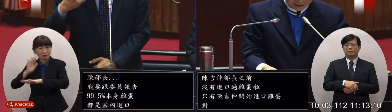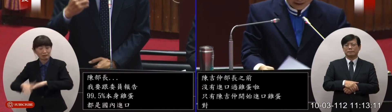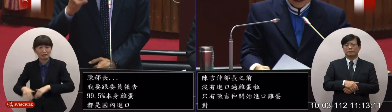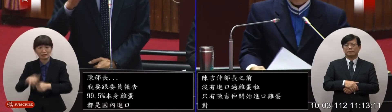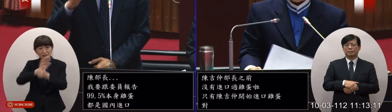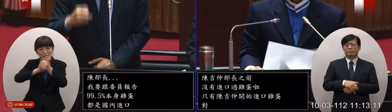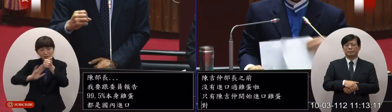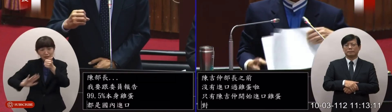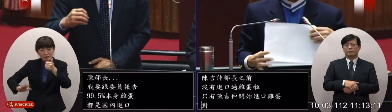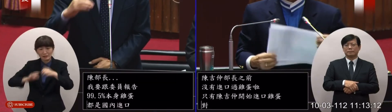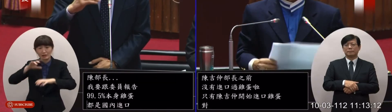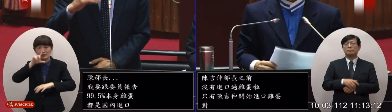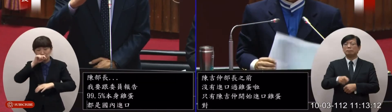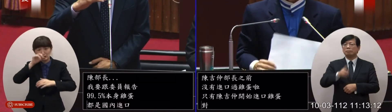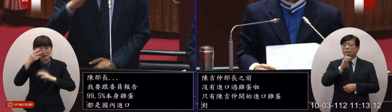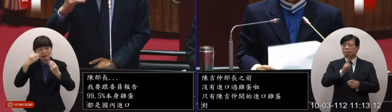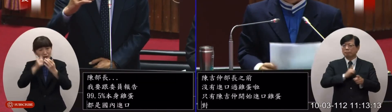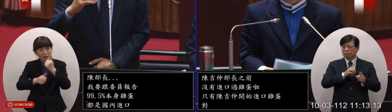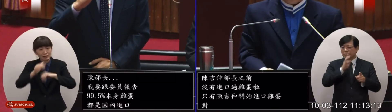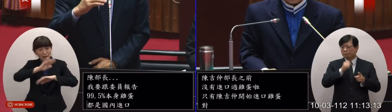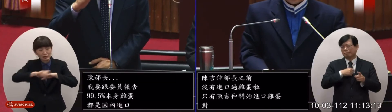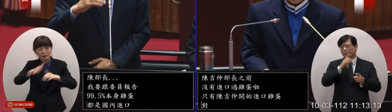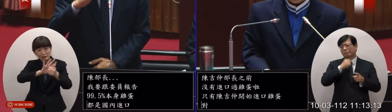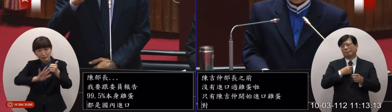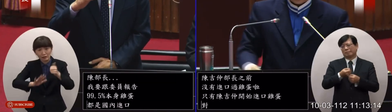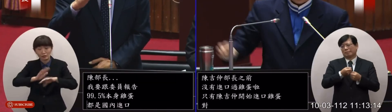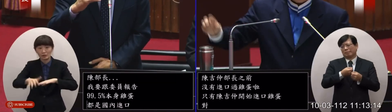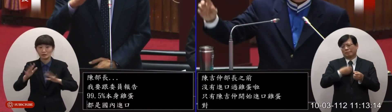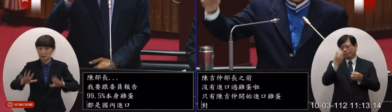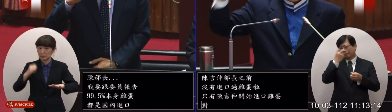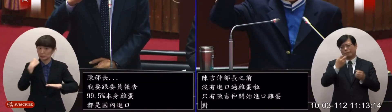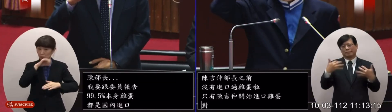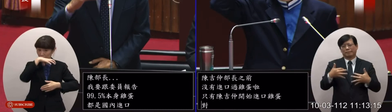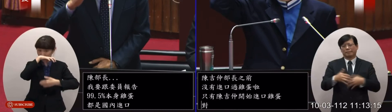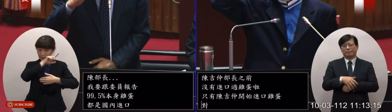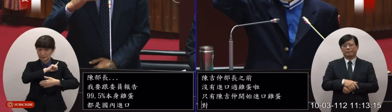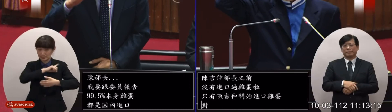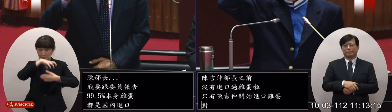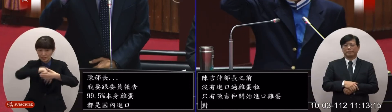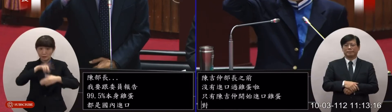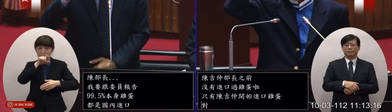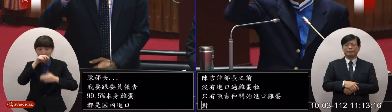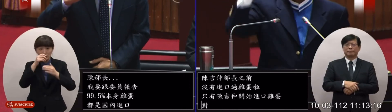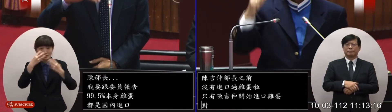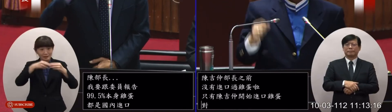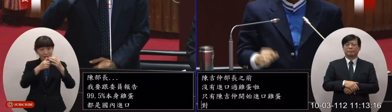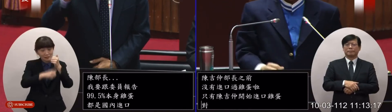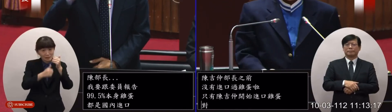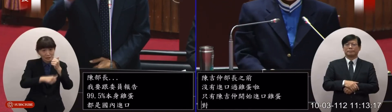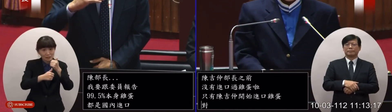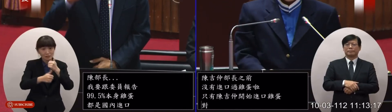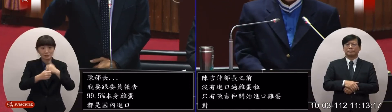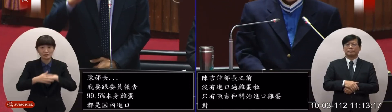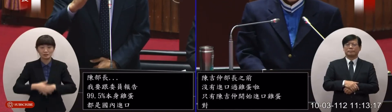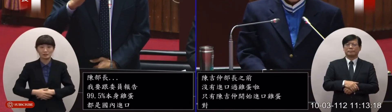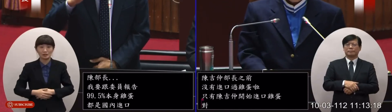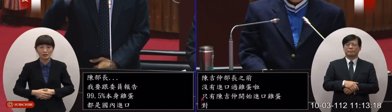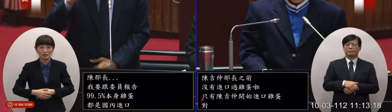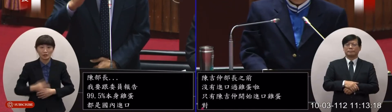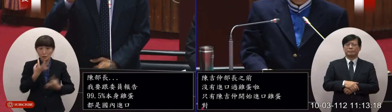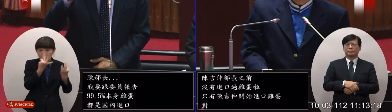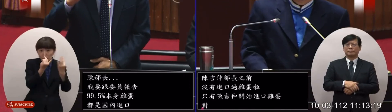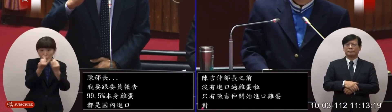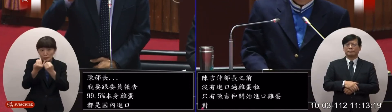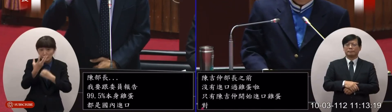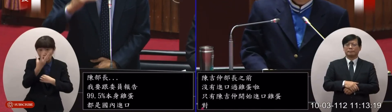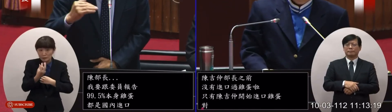個外部環境的影響所以相對的本身國內機產的生產的那個水平雞蛋的這個